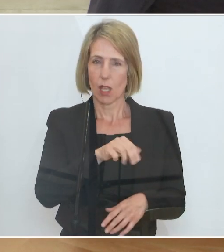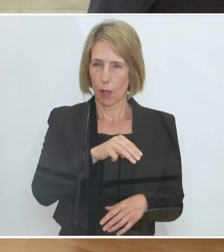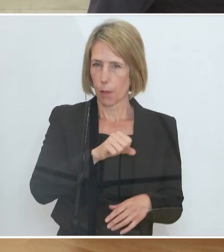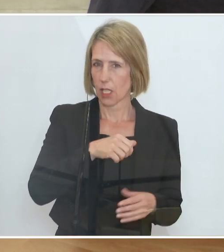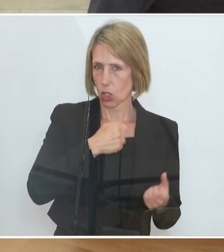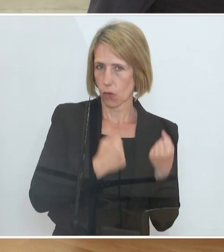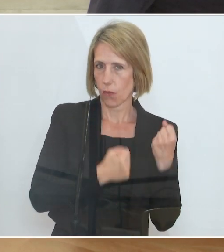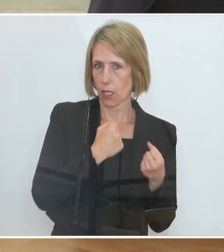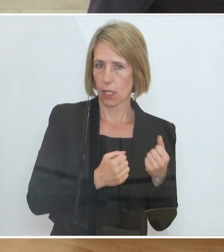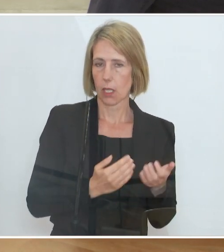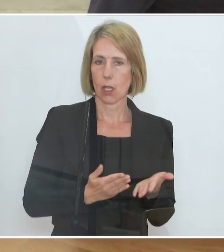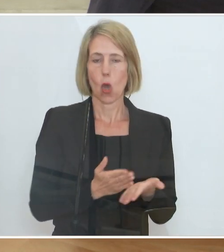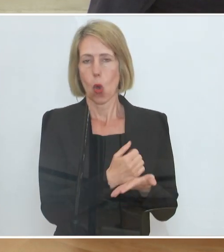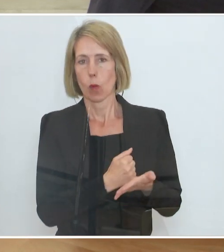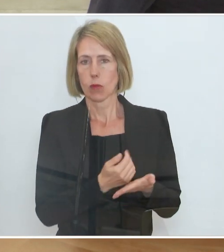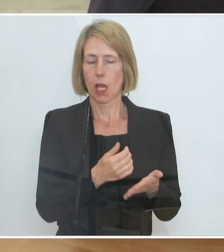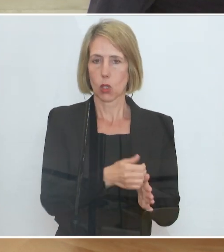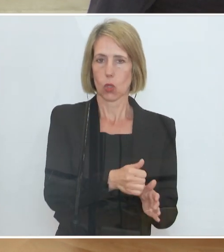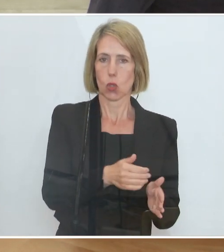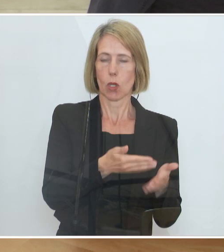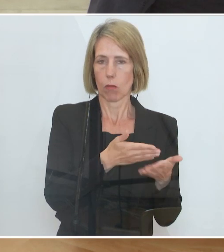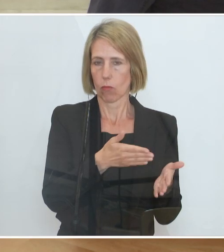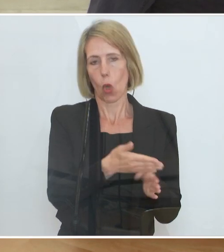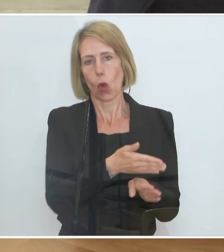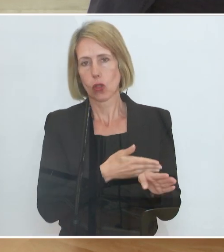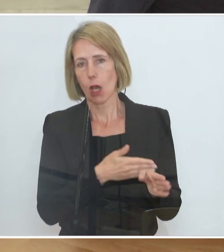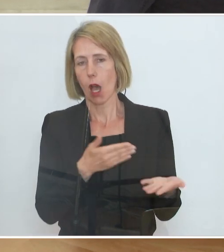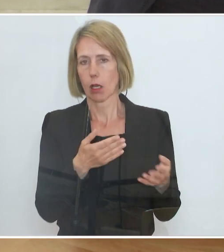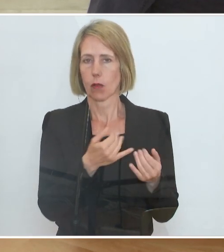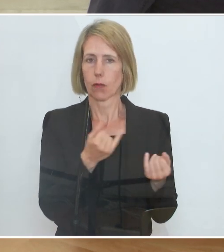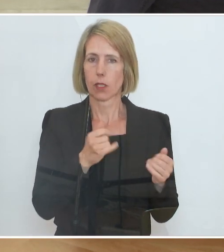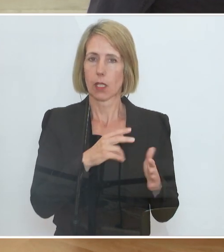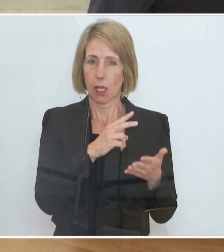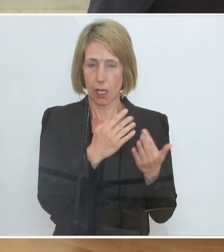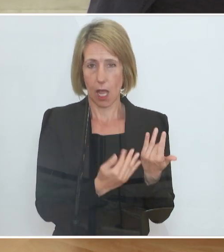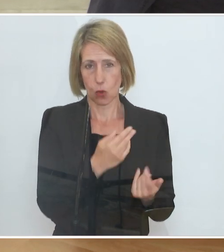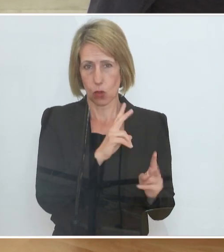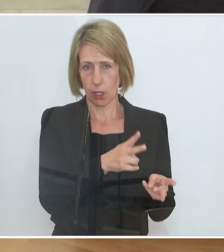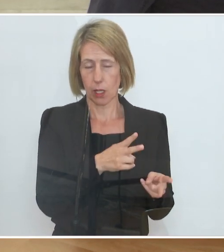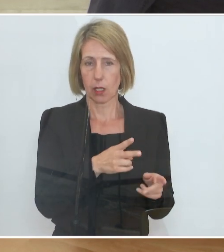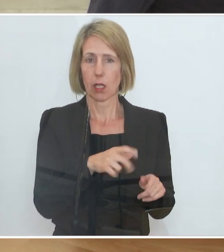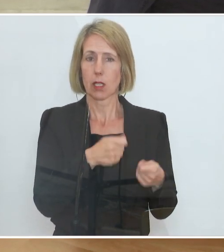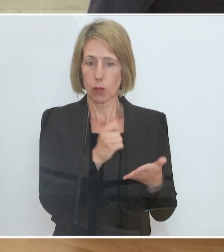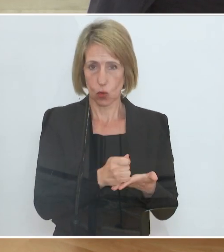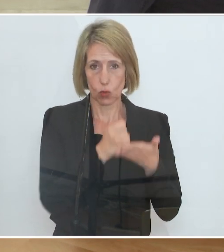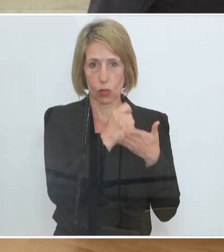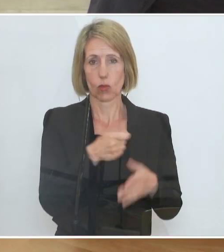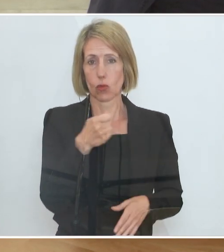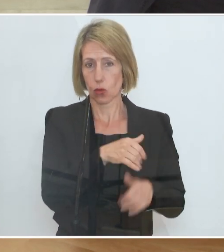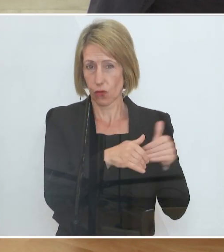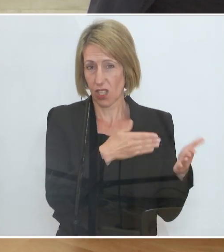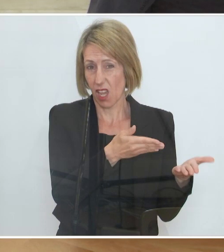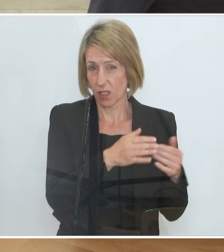Umsatzrückgang dann einzukalkulieren? Oder gibt es da Unterstützung vielleicht aus dem Ministerium? Und dritte Frage an die Sozialpartner.